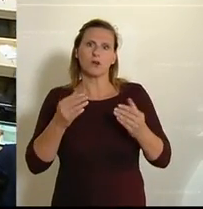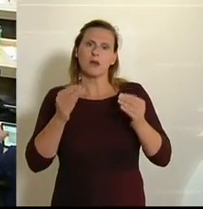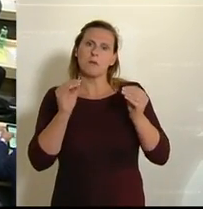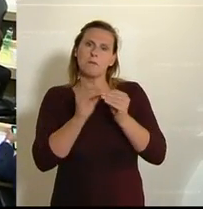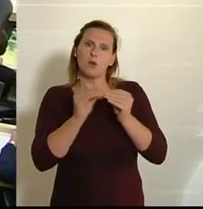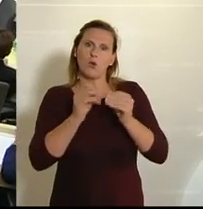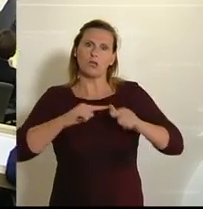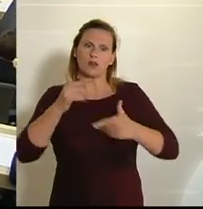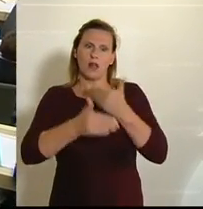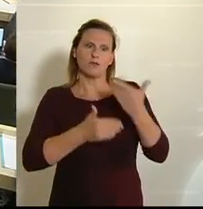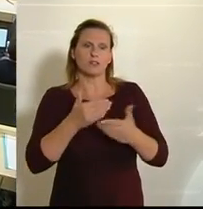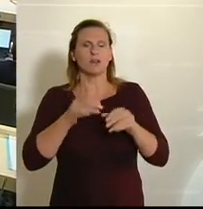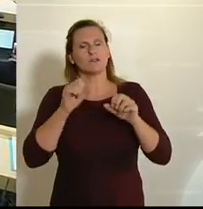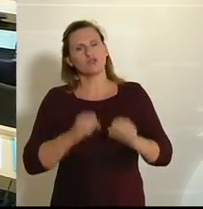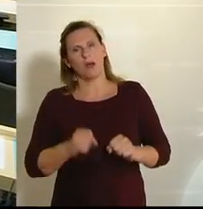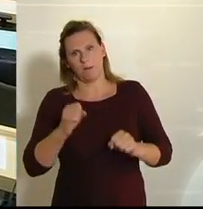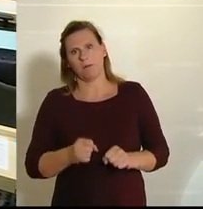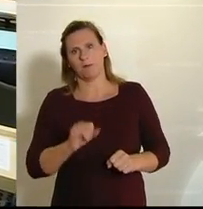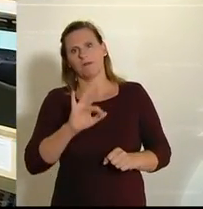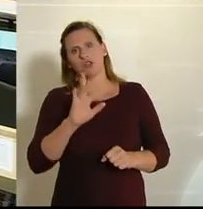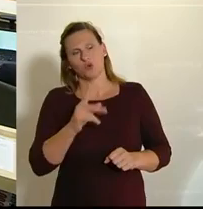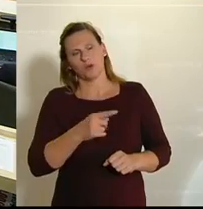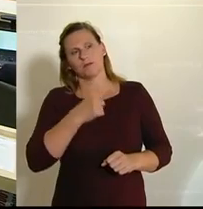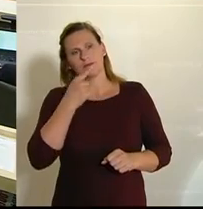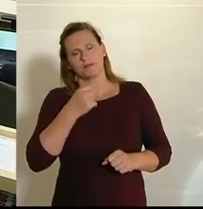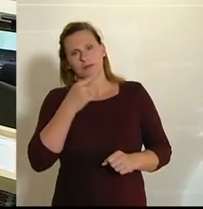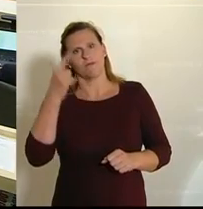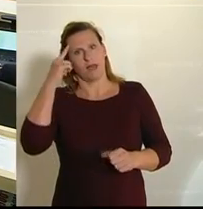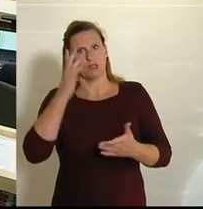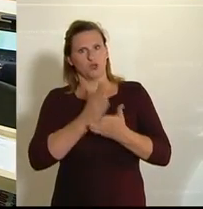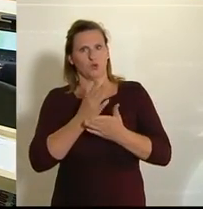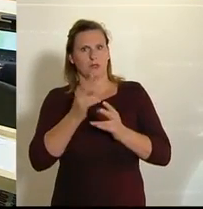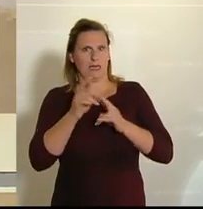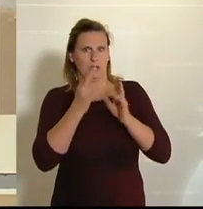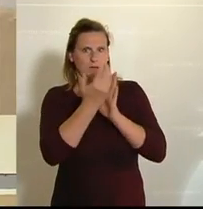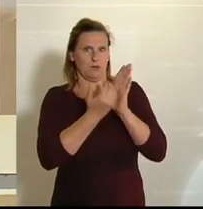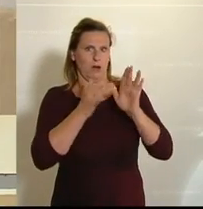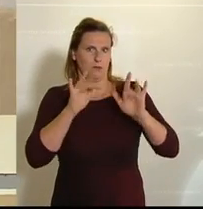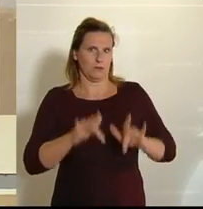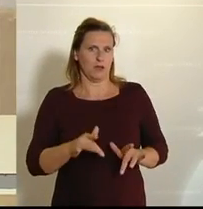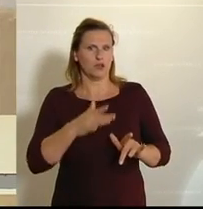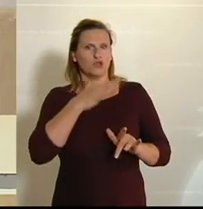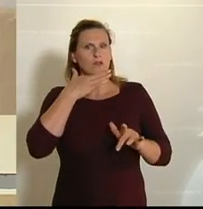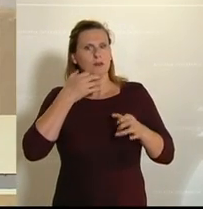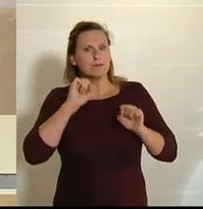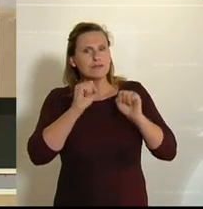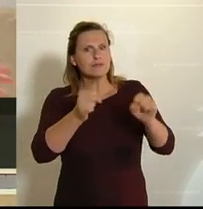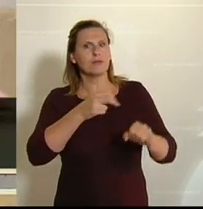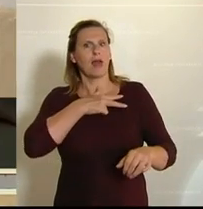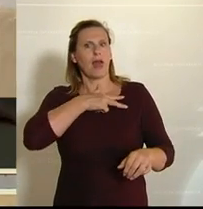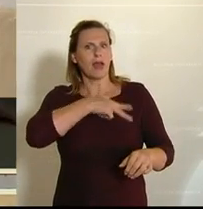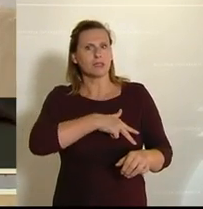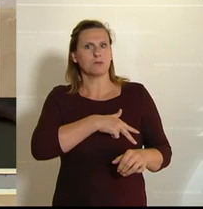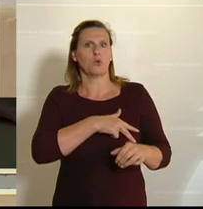ein Lippenbekenntnis ist, wissen wir seitdem das Regierungsprogramm vorliegt. Zahlreiche Initiativen der SPÖ zum